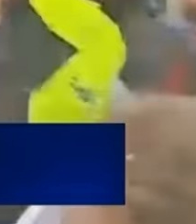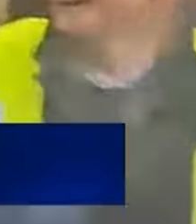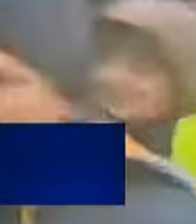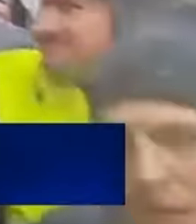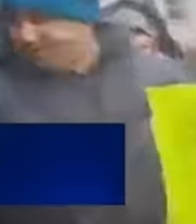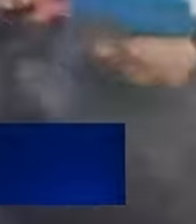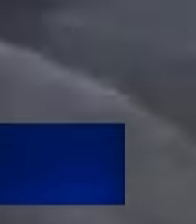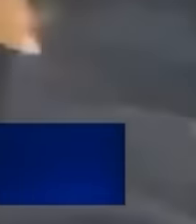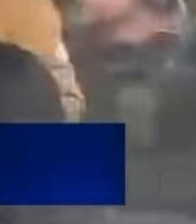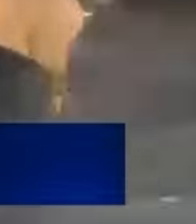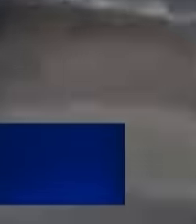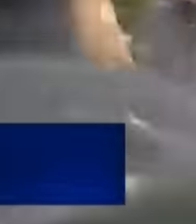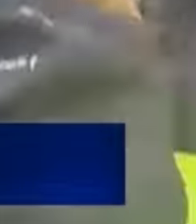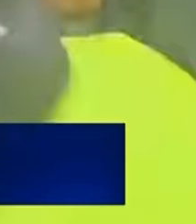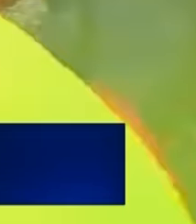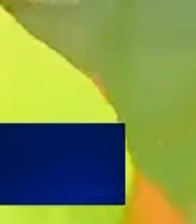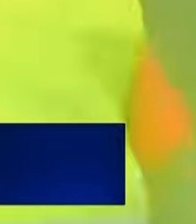Panie przewodniczący! KONIEC!